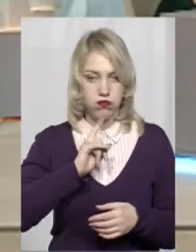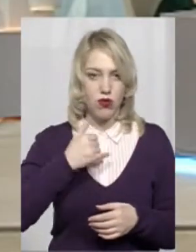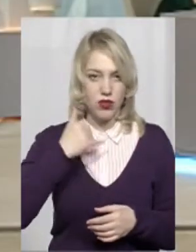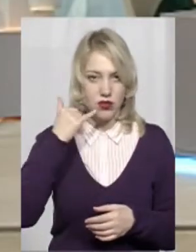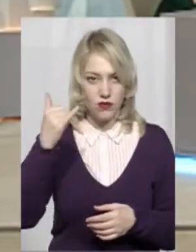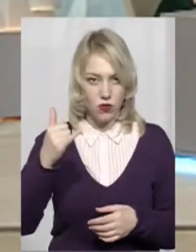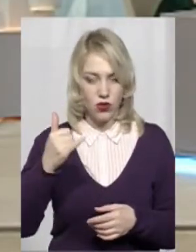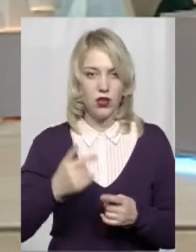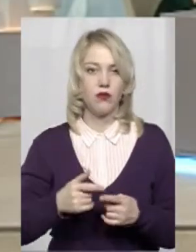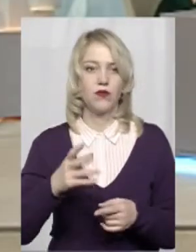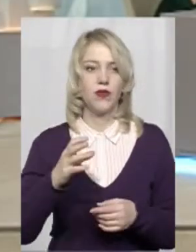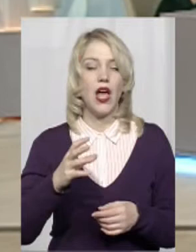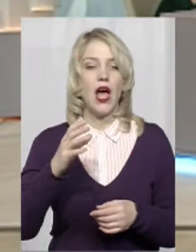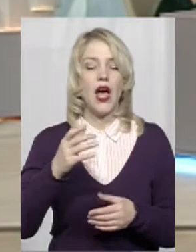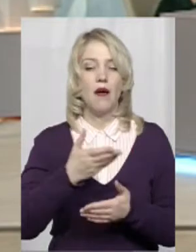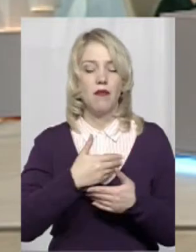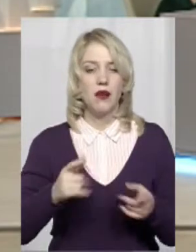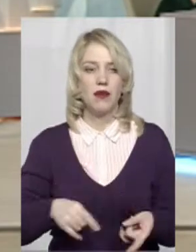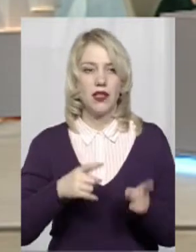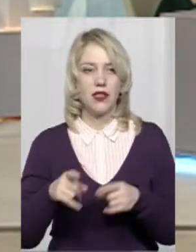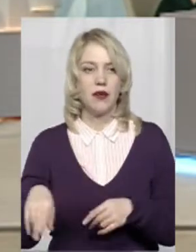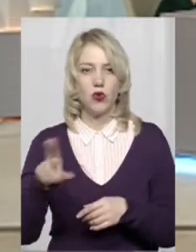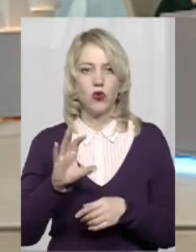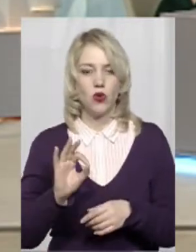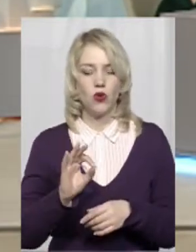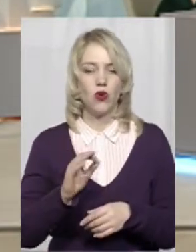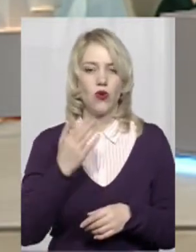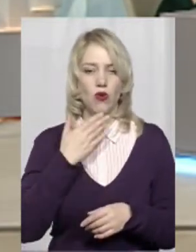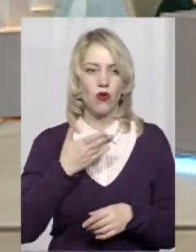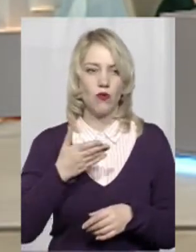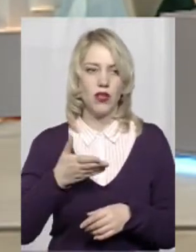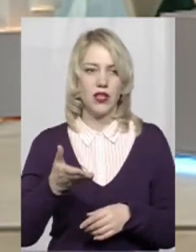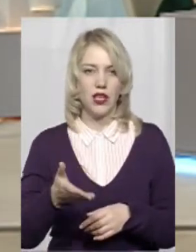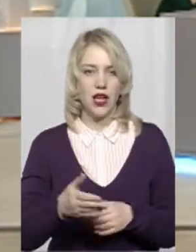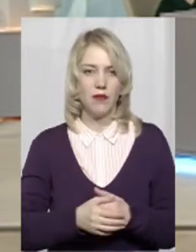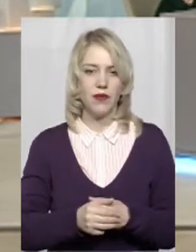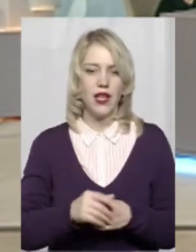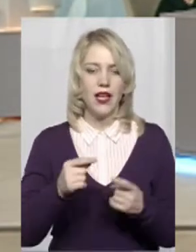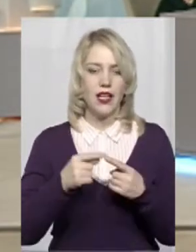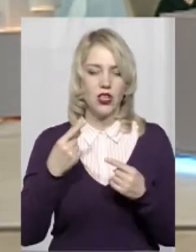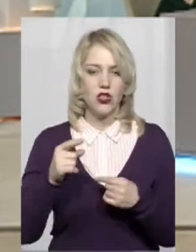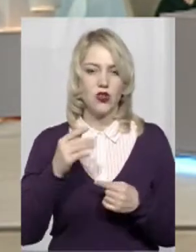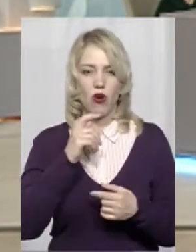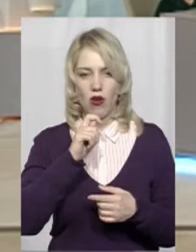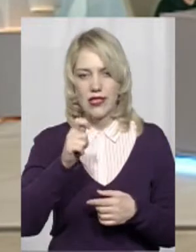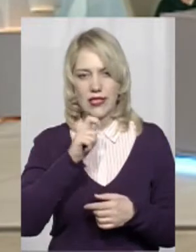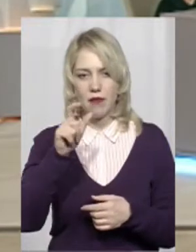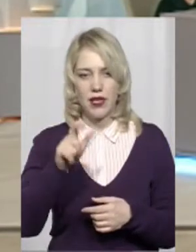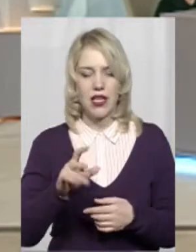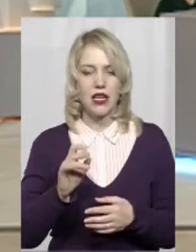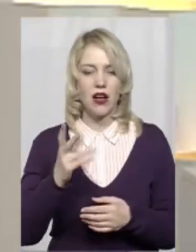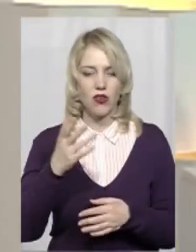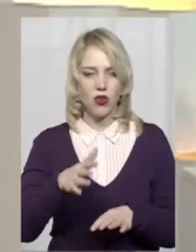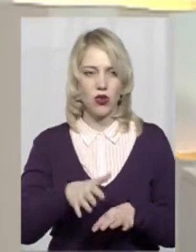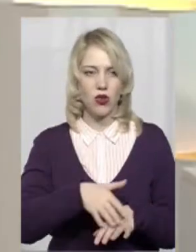Ми перейдемо до коментаря іншого спікера, фактично, оскільки він досить тривалий,